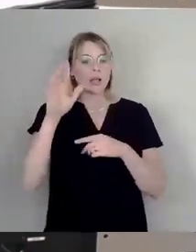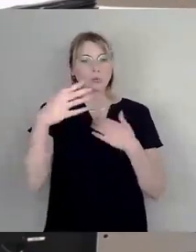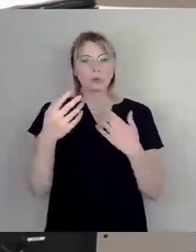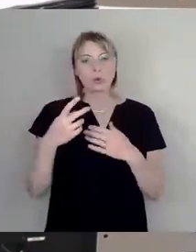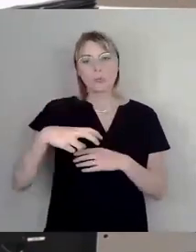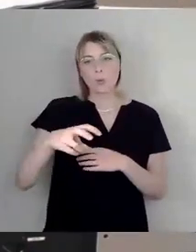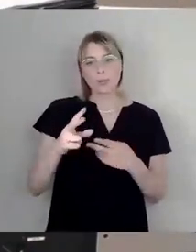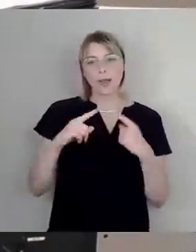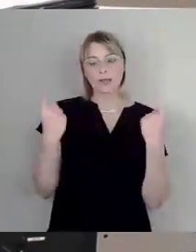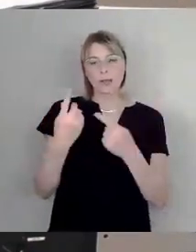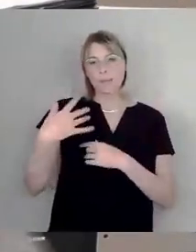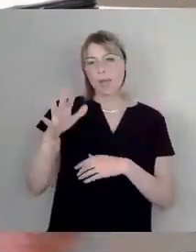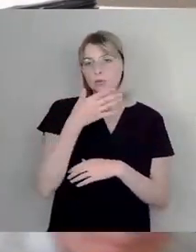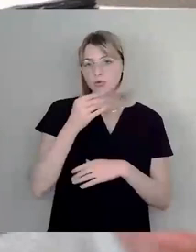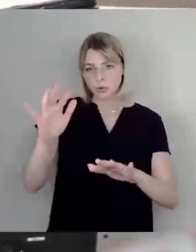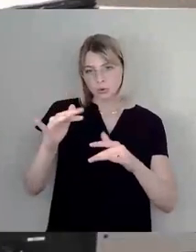bekommen. Vielen Dank.